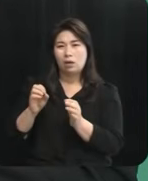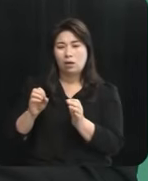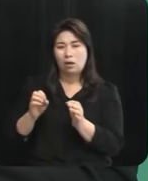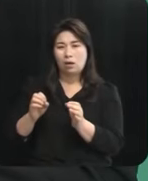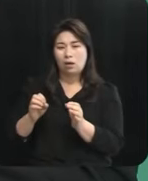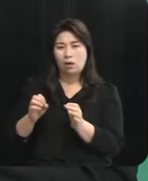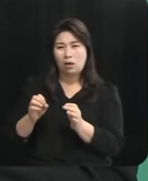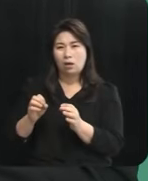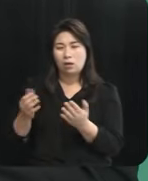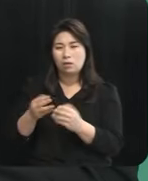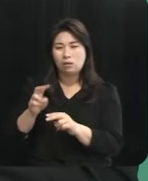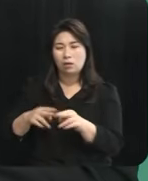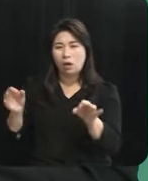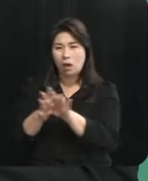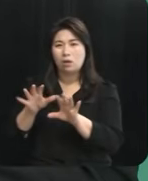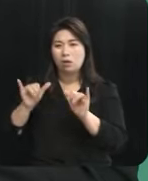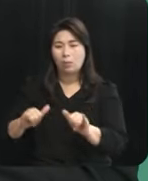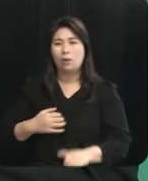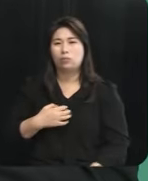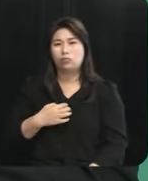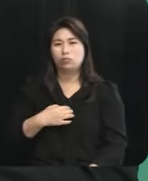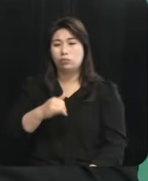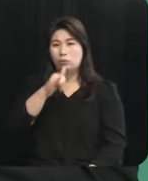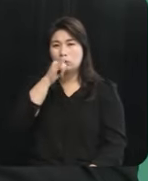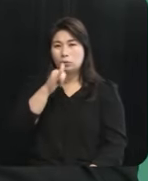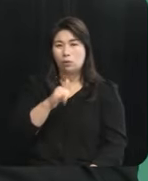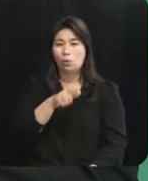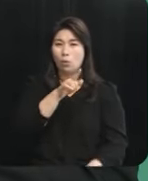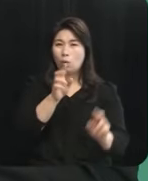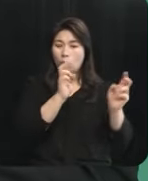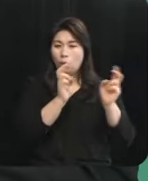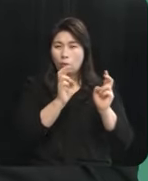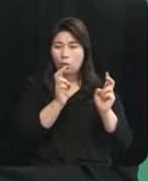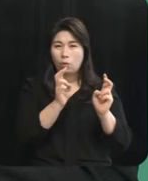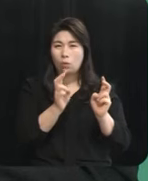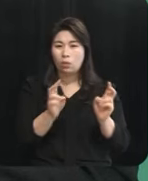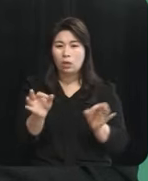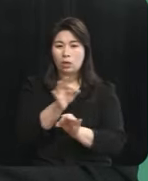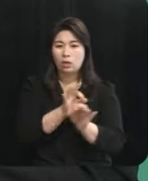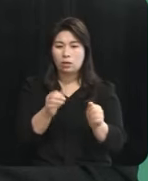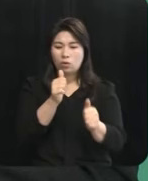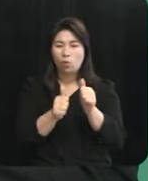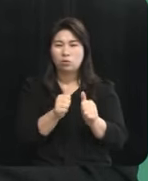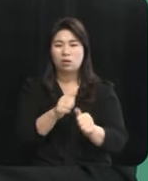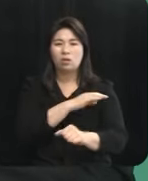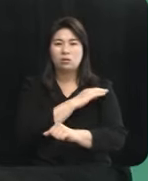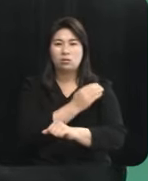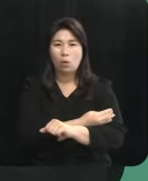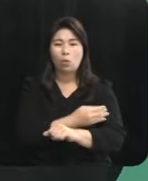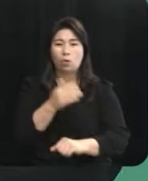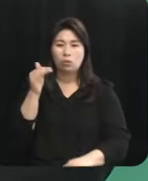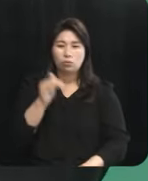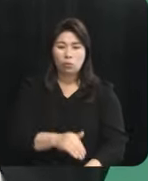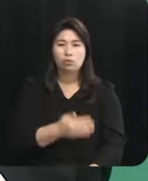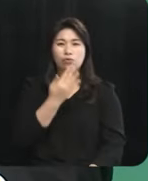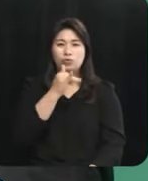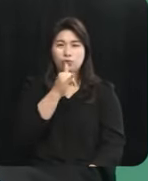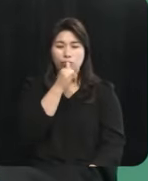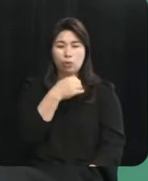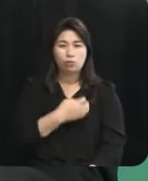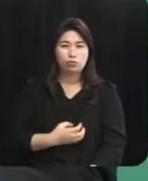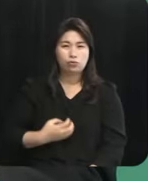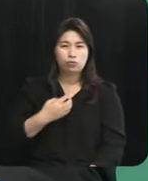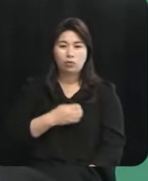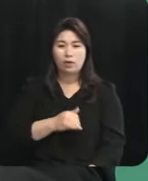있다라는 불만을 갖고 계시고 해당 기업의 산업 경쟁력을 떨어뜨린다라는 불만들이 있습니다 우려가